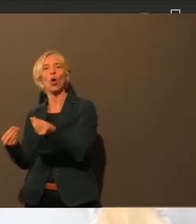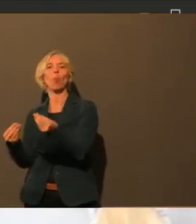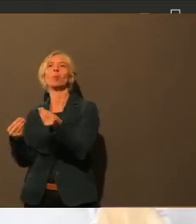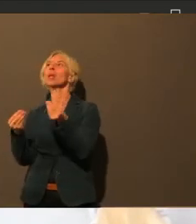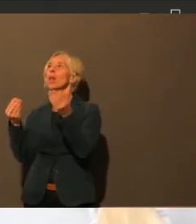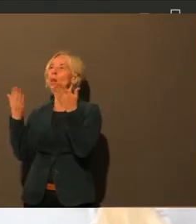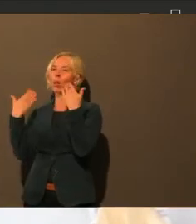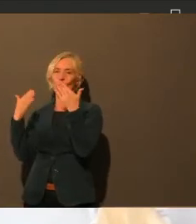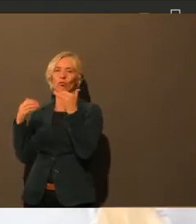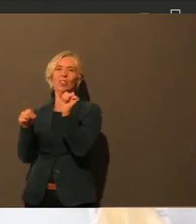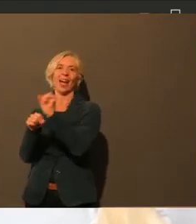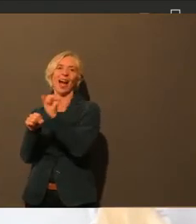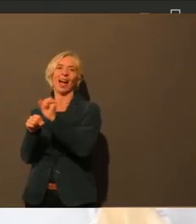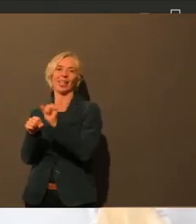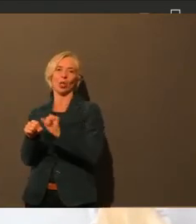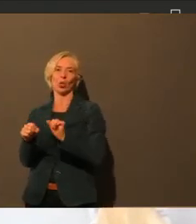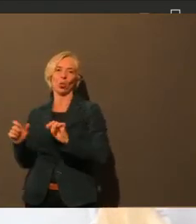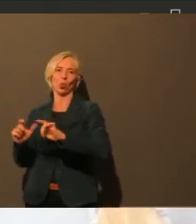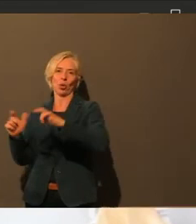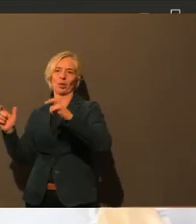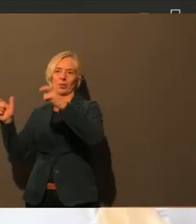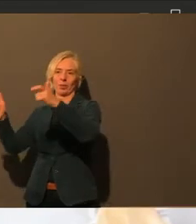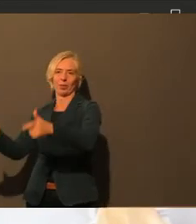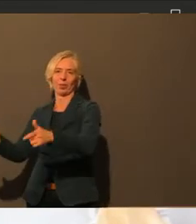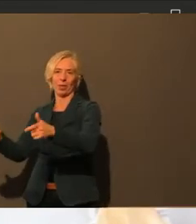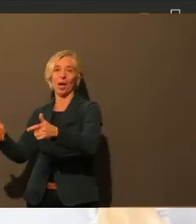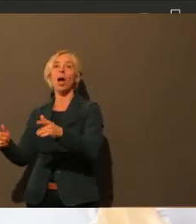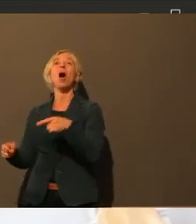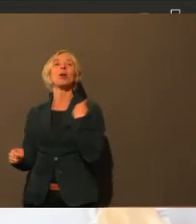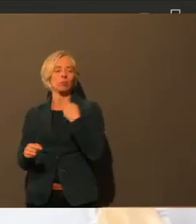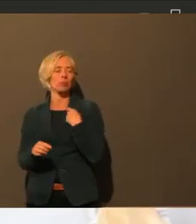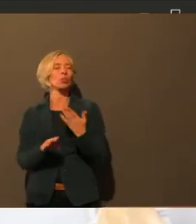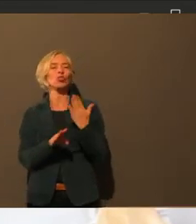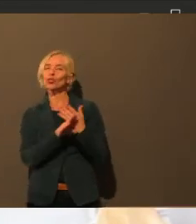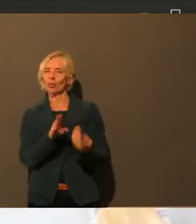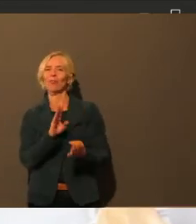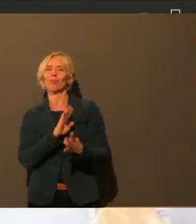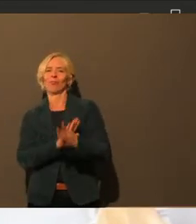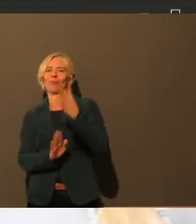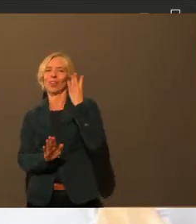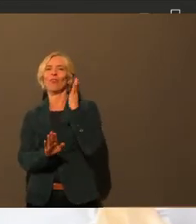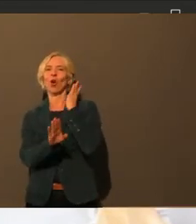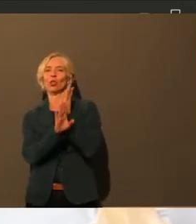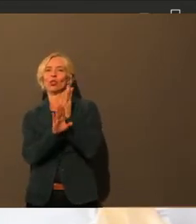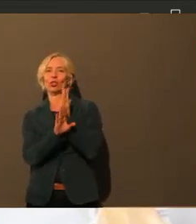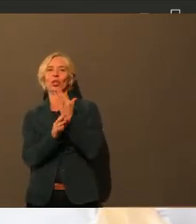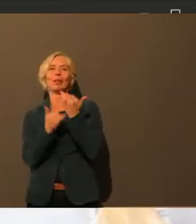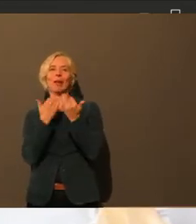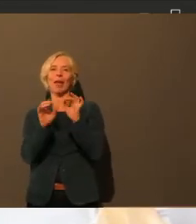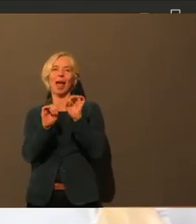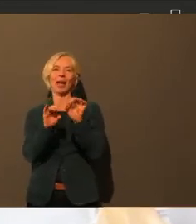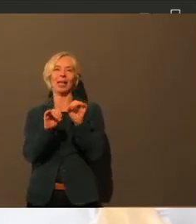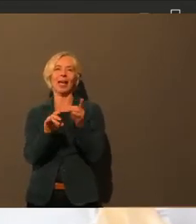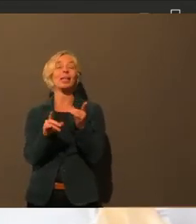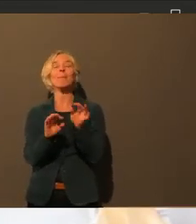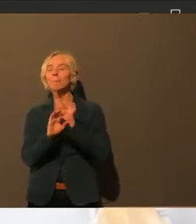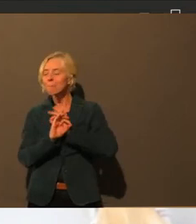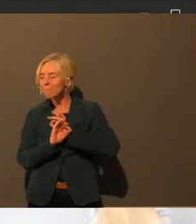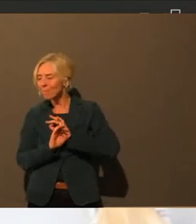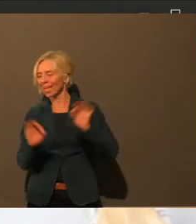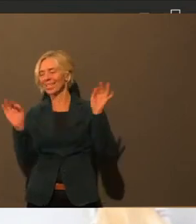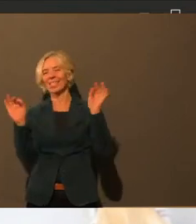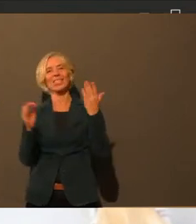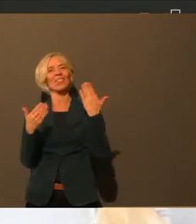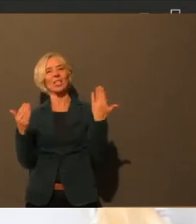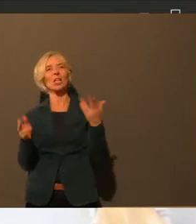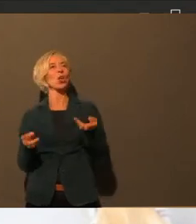weil da ein intensiver Fachdialog auf mehreren politischen Ebenen ja auch stattgefunden hat. Das Beste ist immer noch ganz